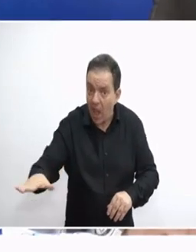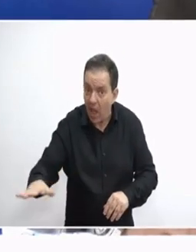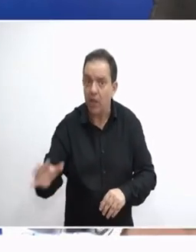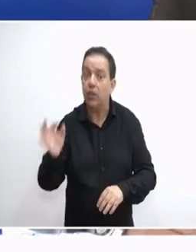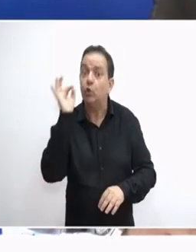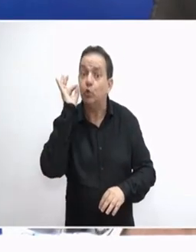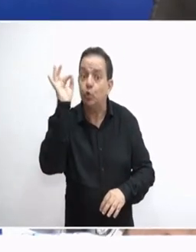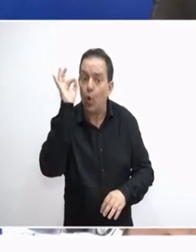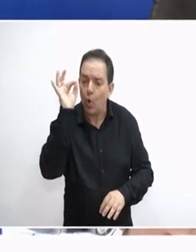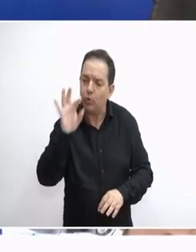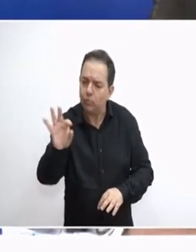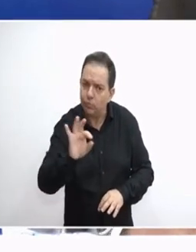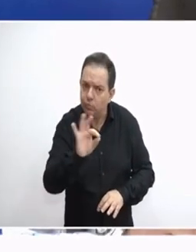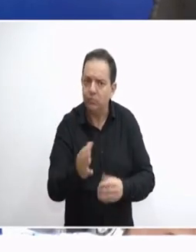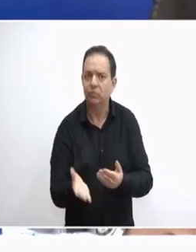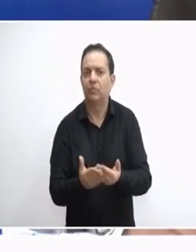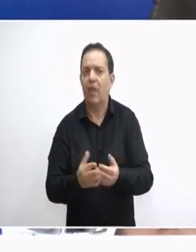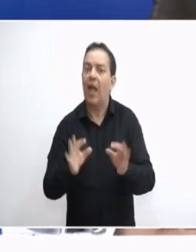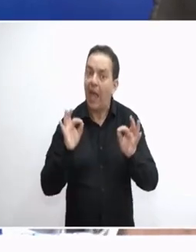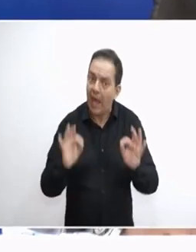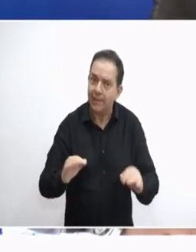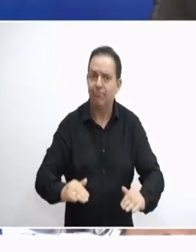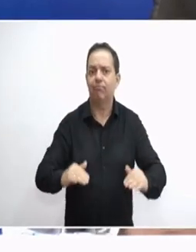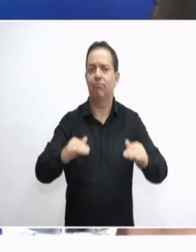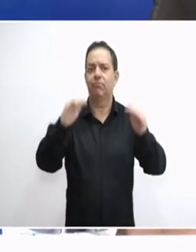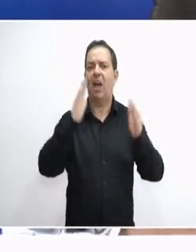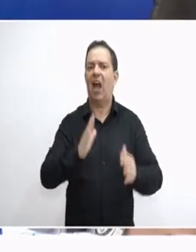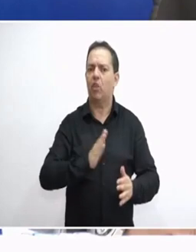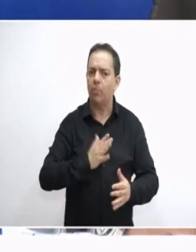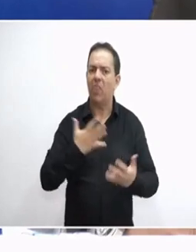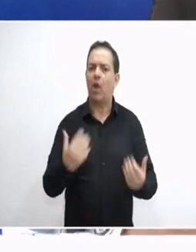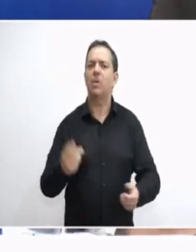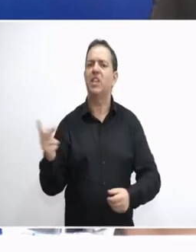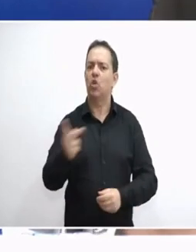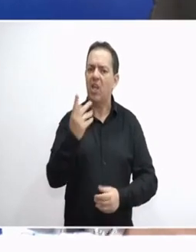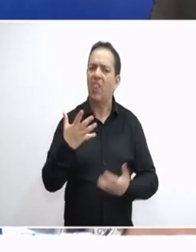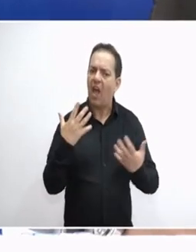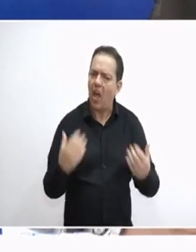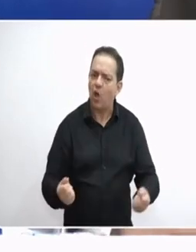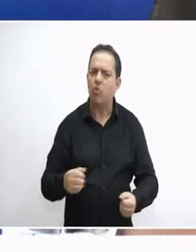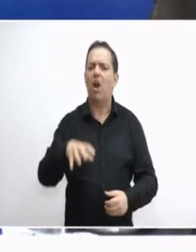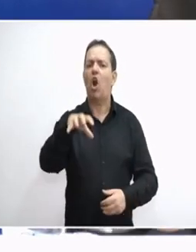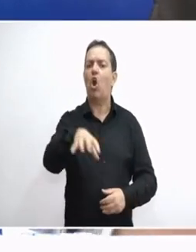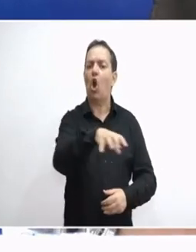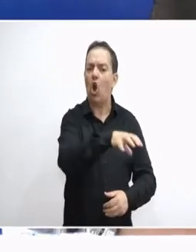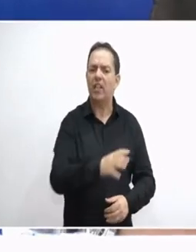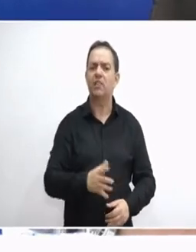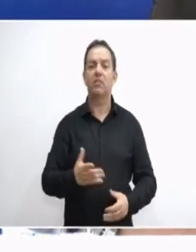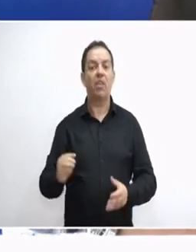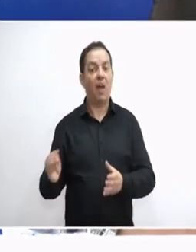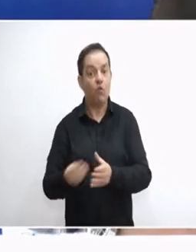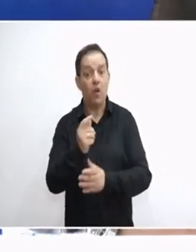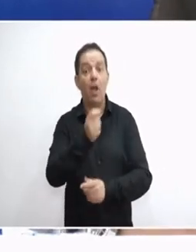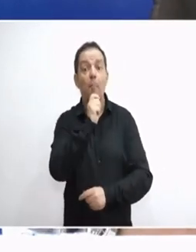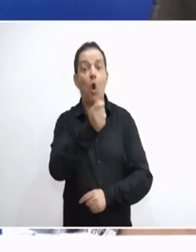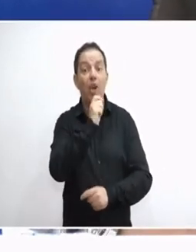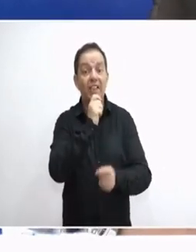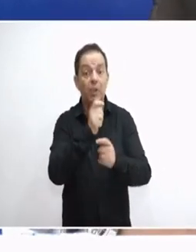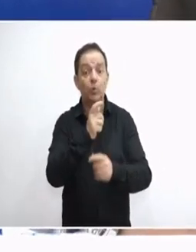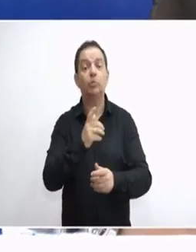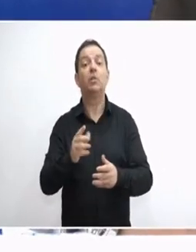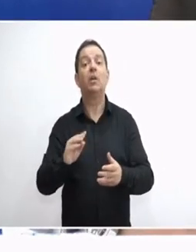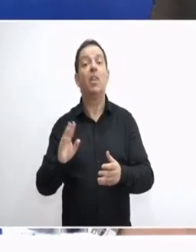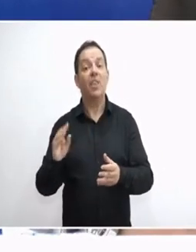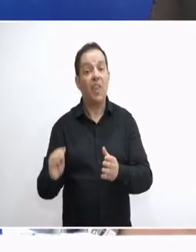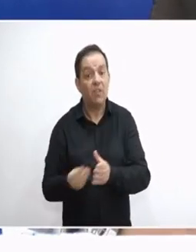ίδιου του παιδιού. Αν αυτό συμβεί θα έχουμε ανθρώπους. Θα έχουμε κοινωνίες, θα έχουμε πολιτείες, θα έχουμε πολίτες, θα βγάλουμε πολιτικούς και θα παράξουμε πολιτισμό και